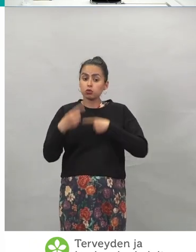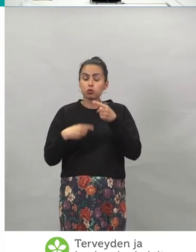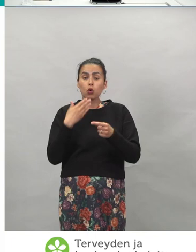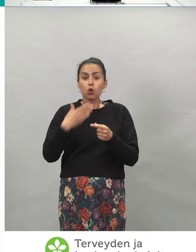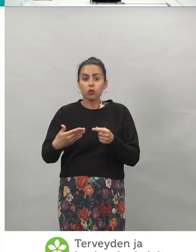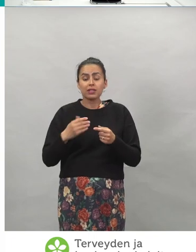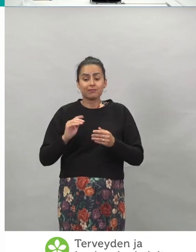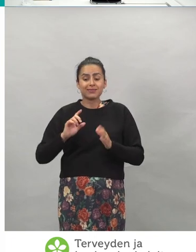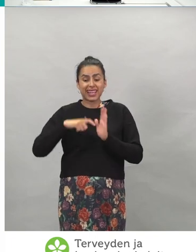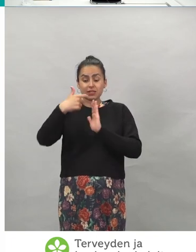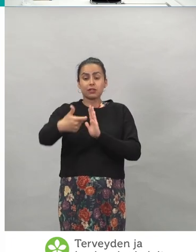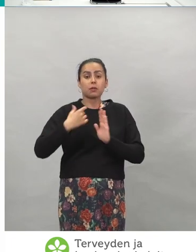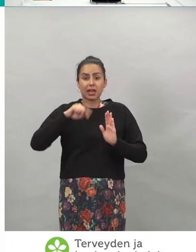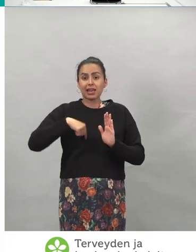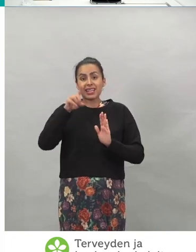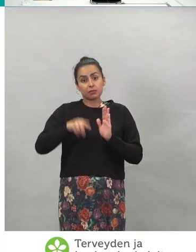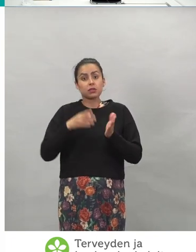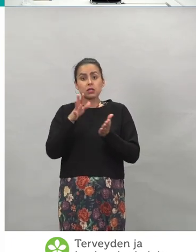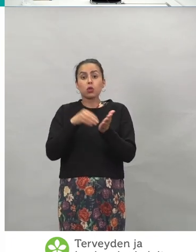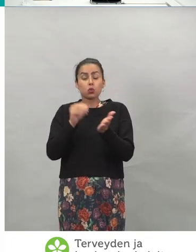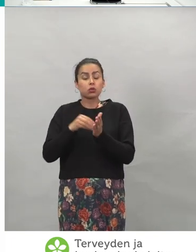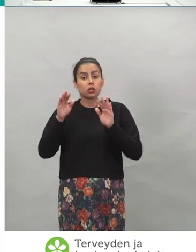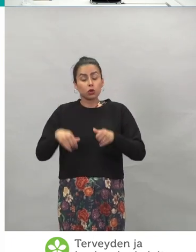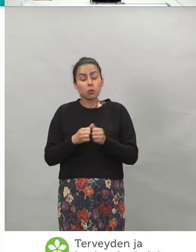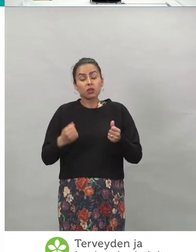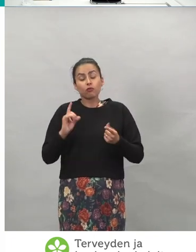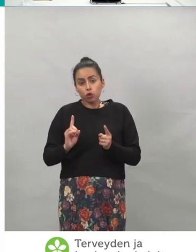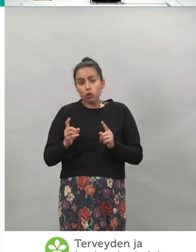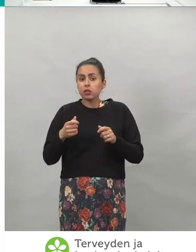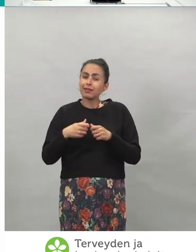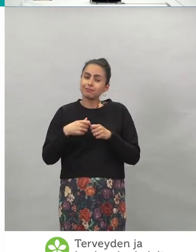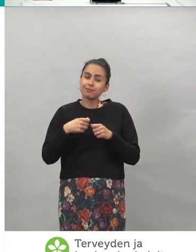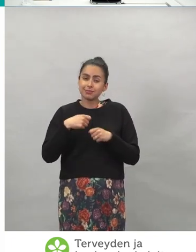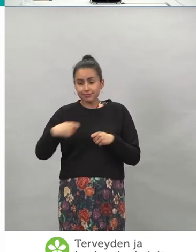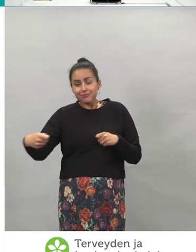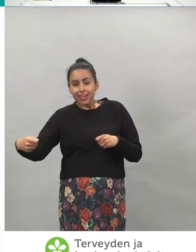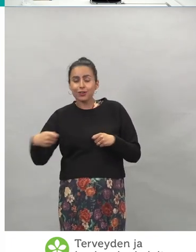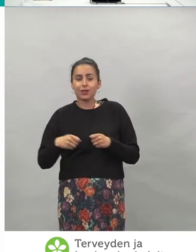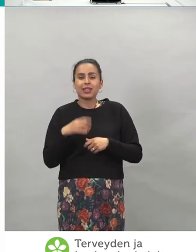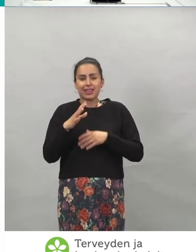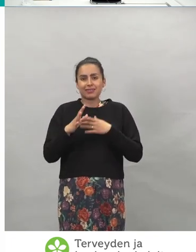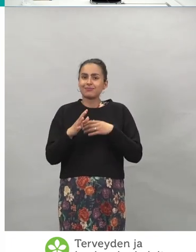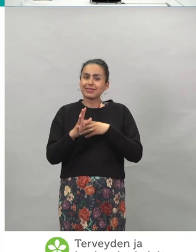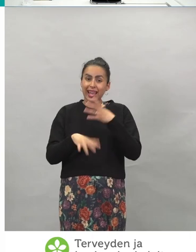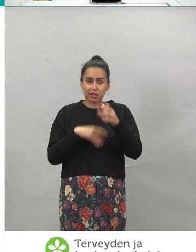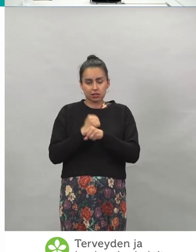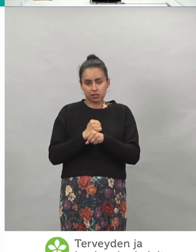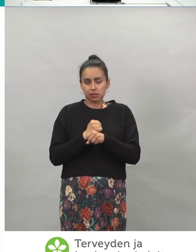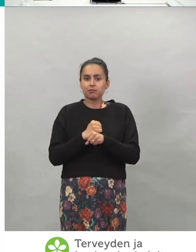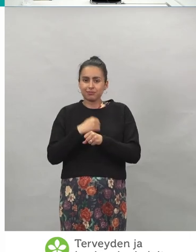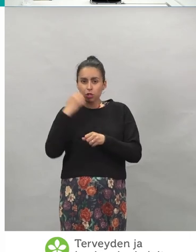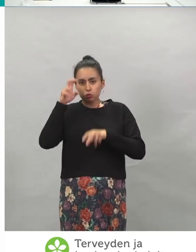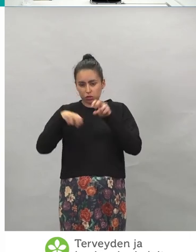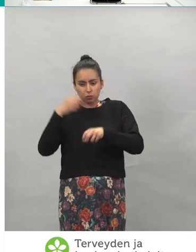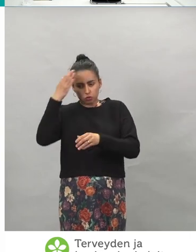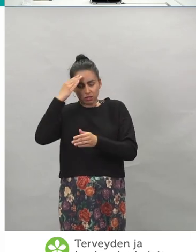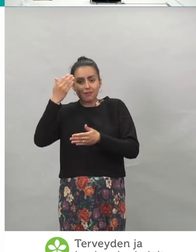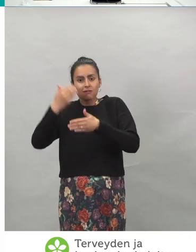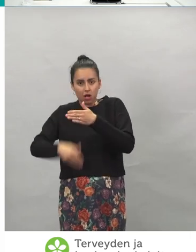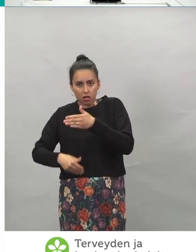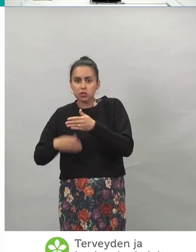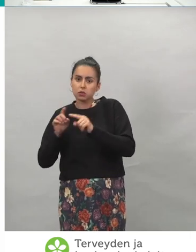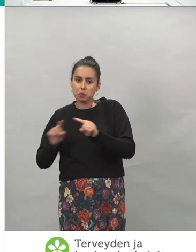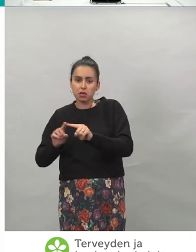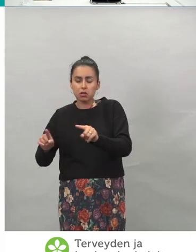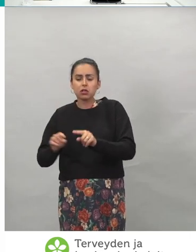viikolla meillä jo on ensimmäisiä tuloksia, mutta voi mennä pitempään. Nämä valmistuvat tuolta Isosta Britanniasta ja sieltä on jo